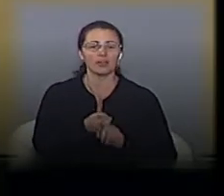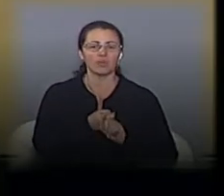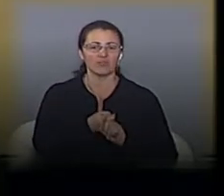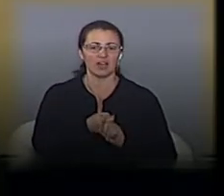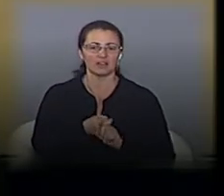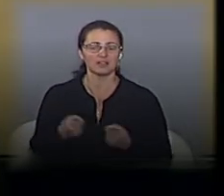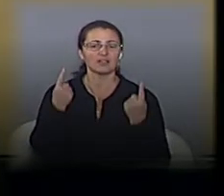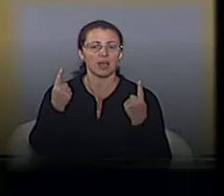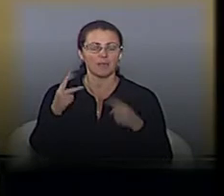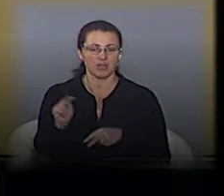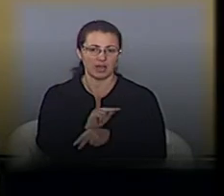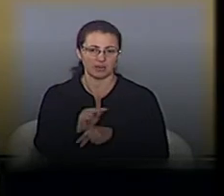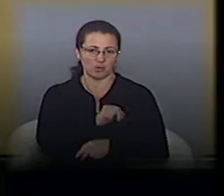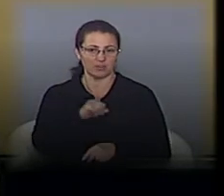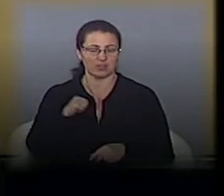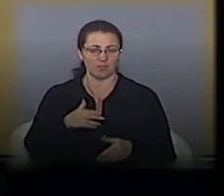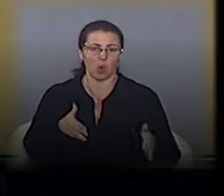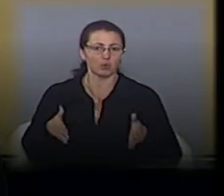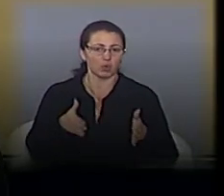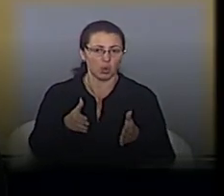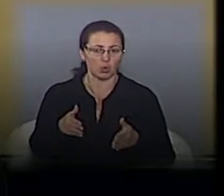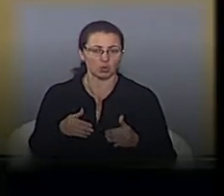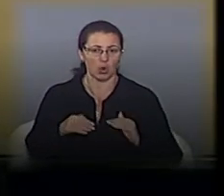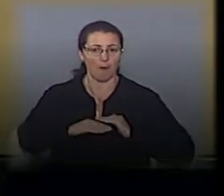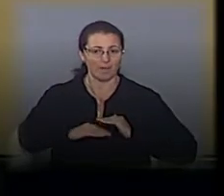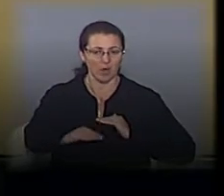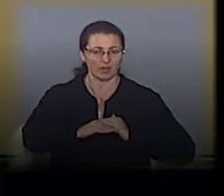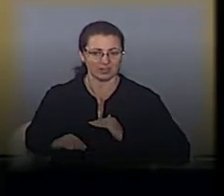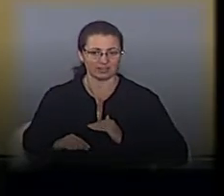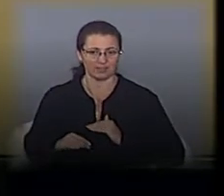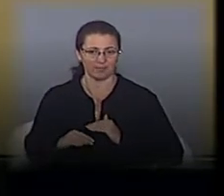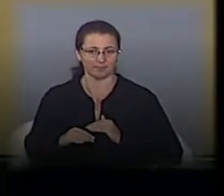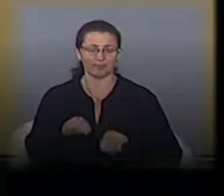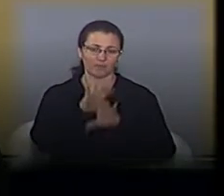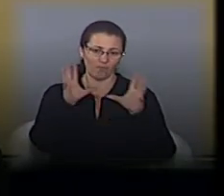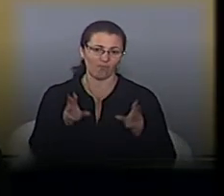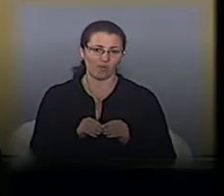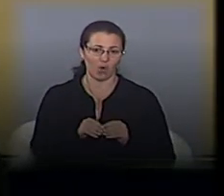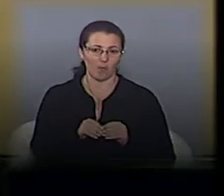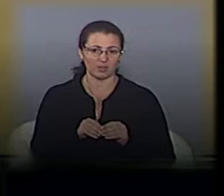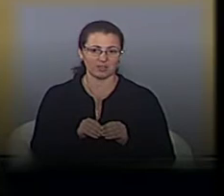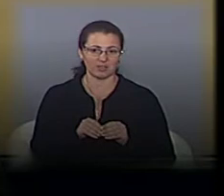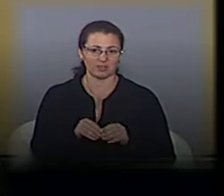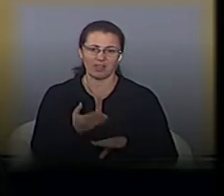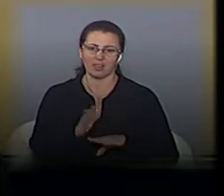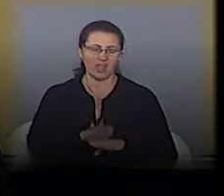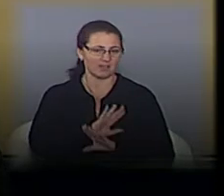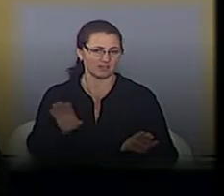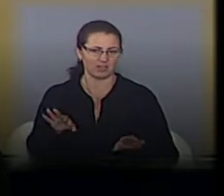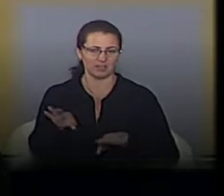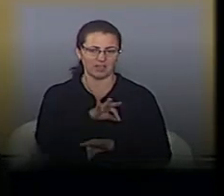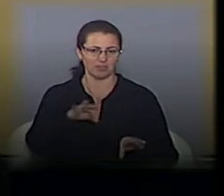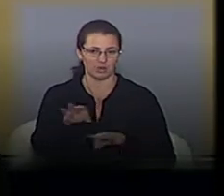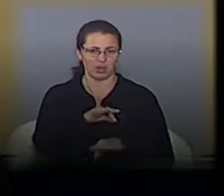капітальним ремонтом самого дорожнього покриття, можливо хідників, так, в комплексі. Тобто не складні проєкти виконують